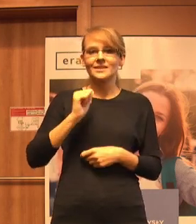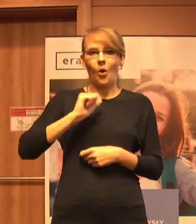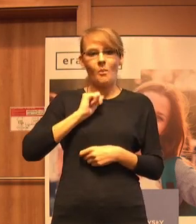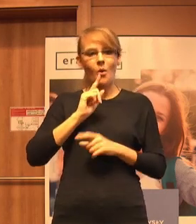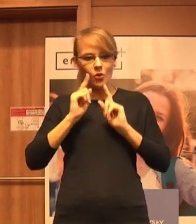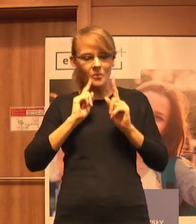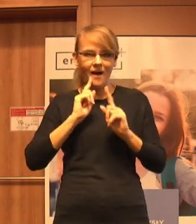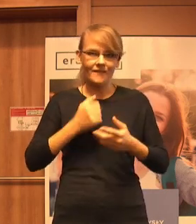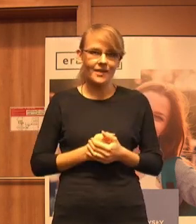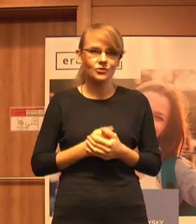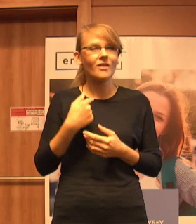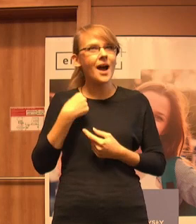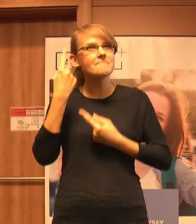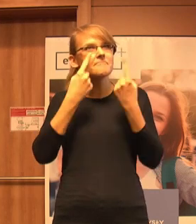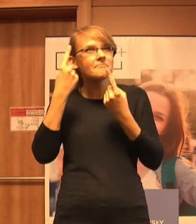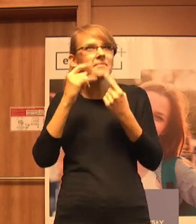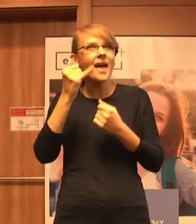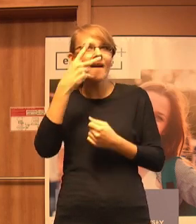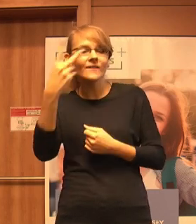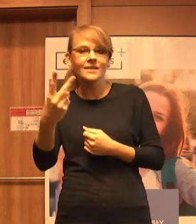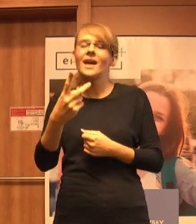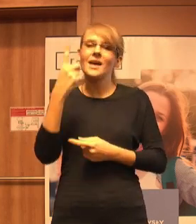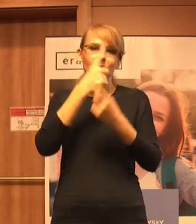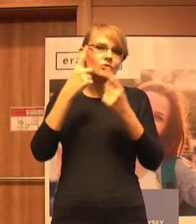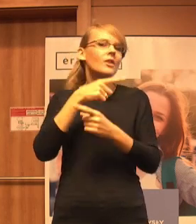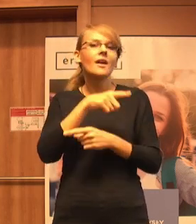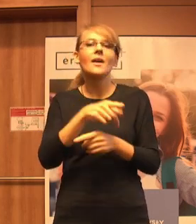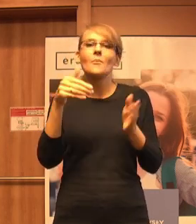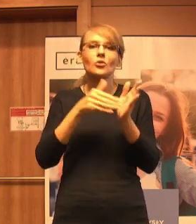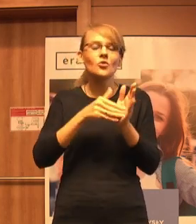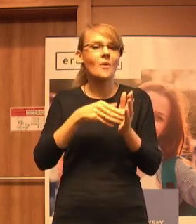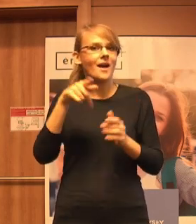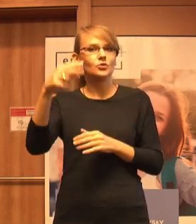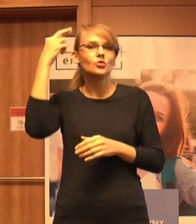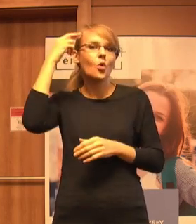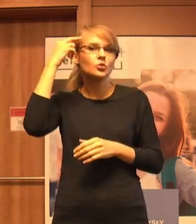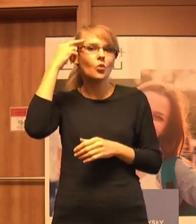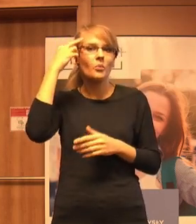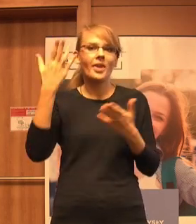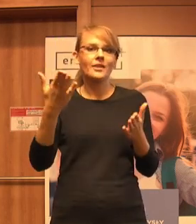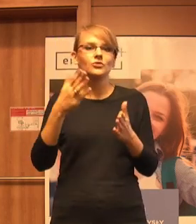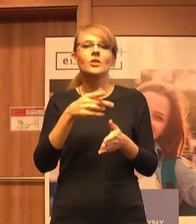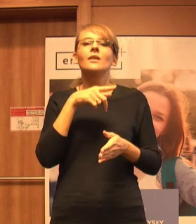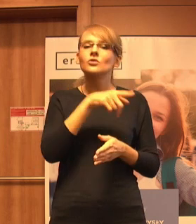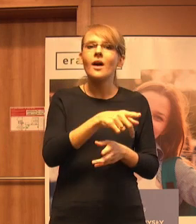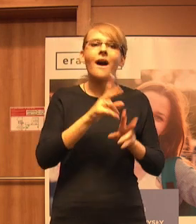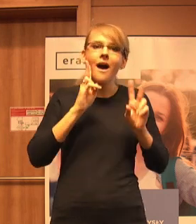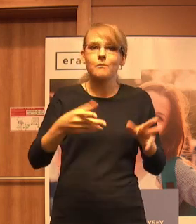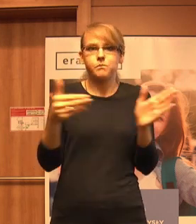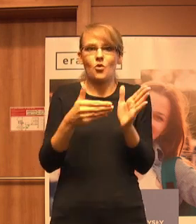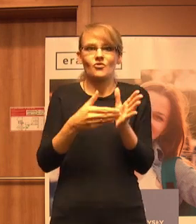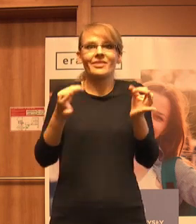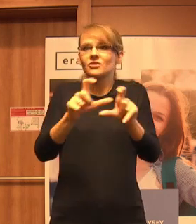że to jest jeszcze wielkie, wielkie wyzwanie, żeby rozumieć to nie na jakąś ideologię, tylko potrzebę czasów,